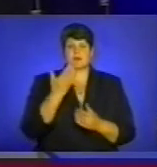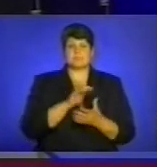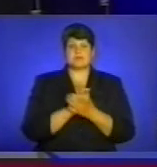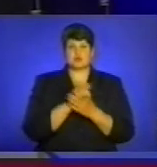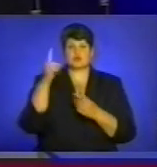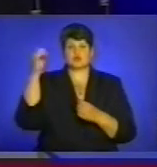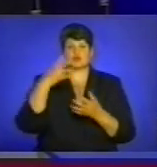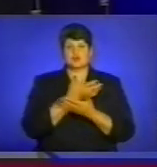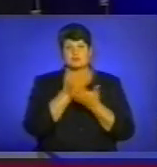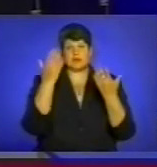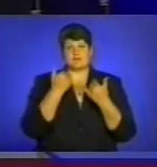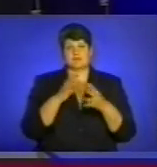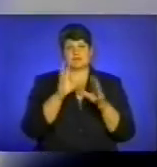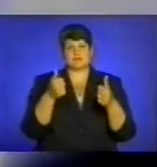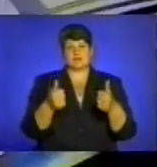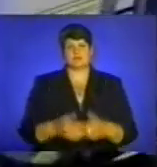сонячного неба. На все добре.